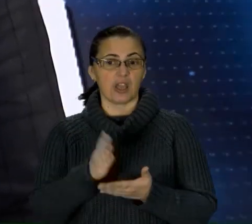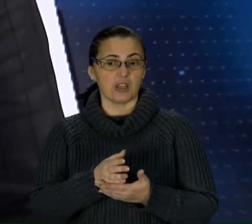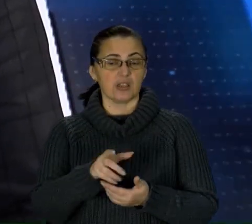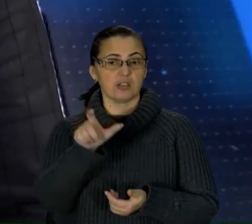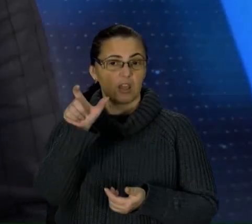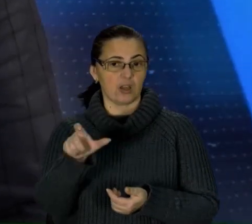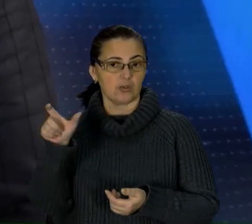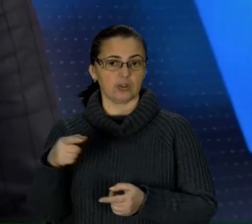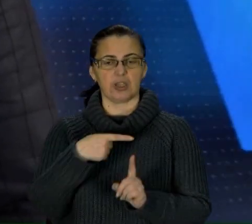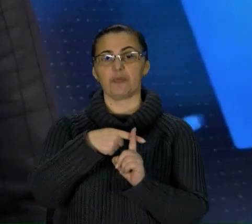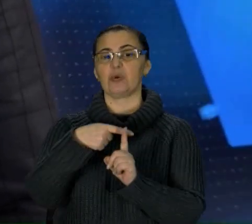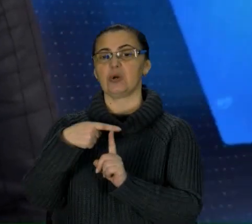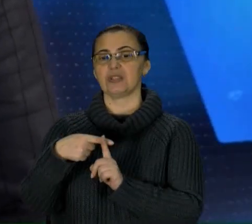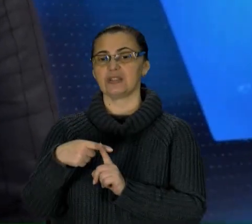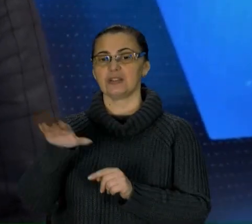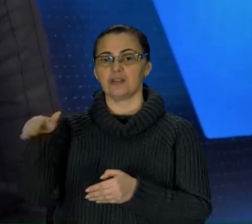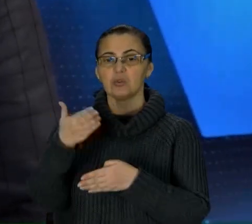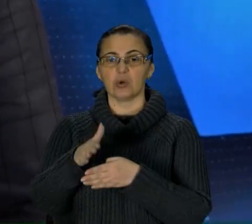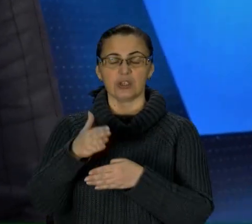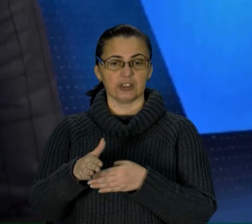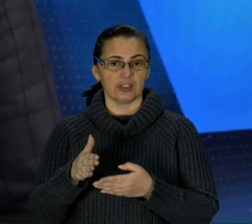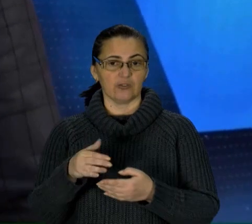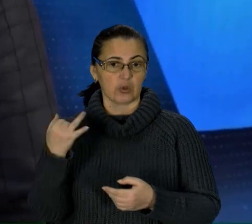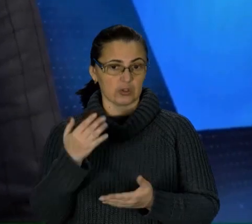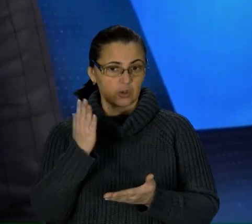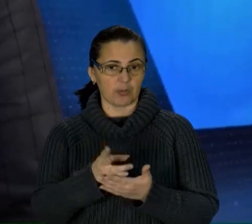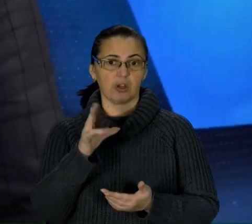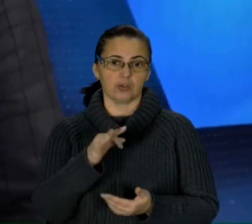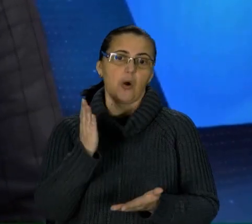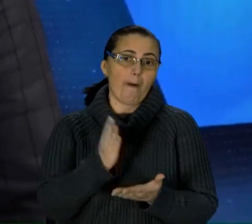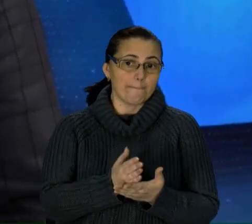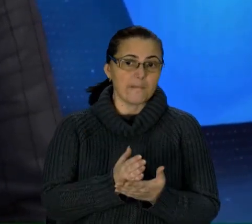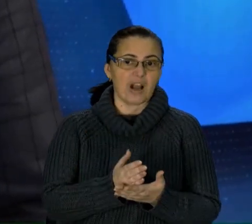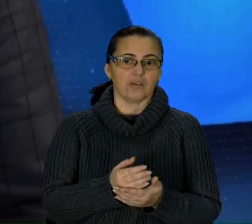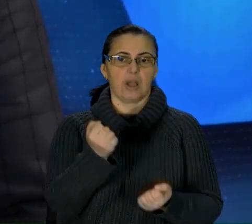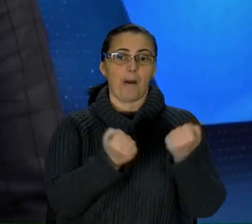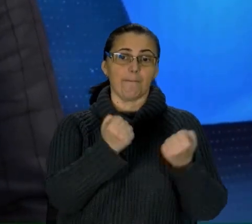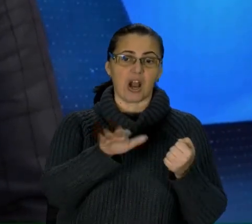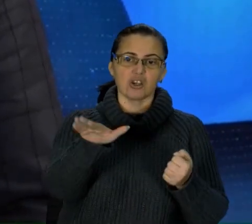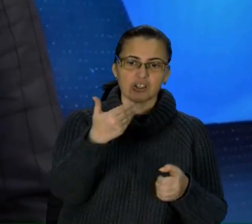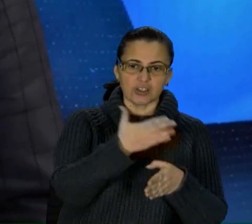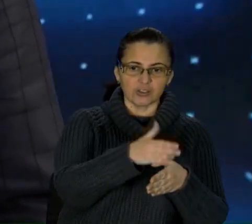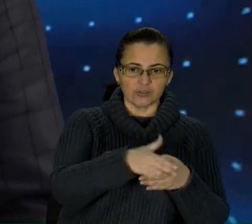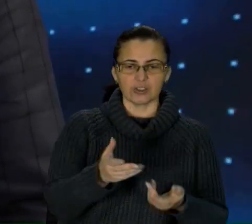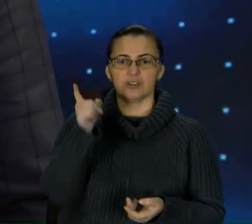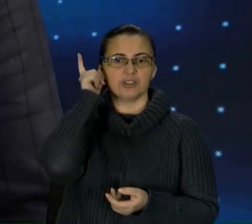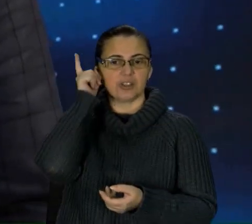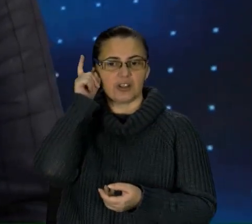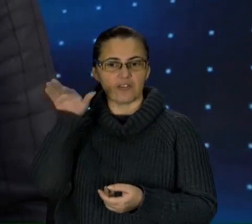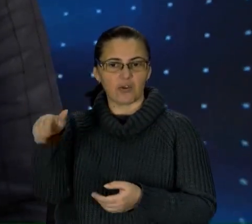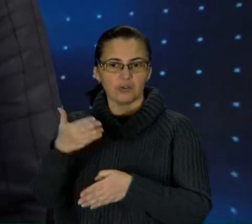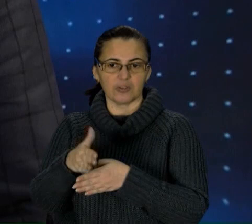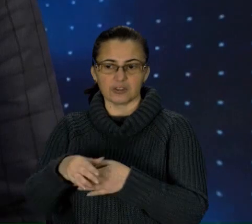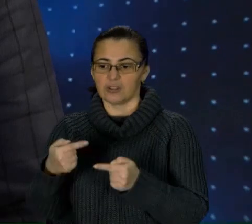кредитну історію, але, наприклад, мають авто в кредит, мобільний телефон в кредит, ще щось в кредит, і вони просто не можуть вже більше